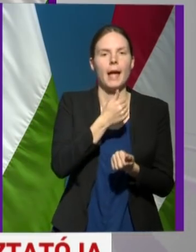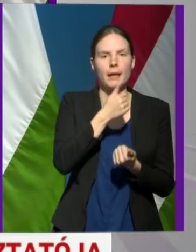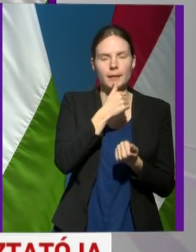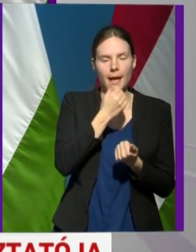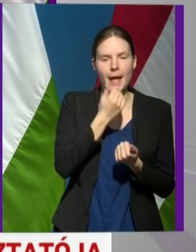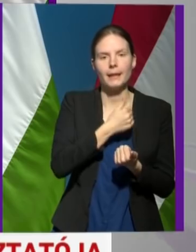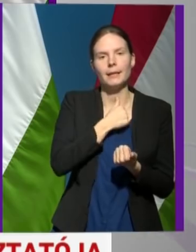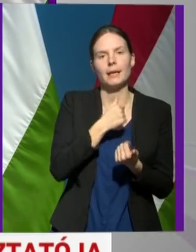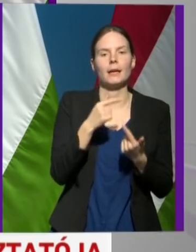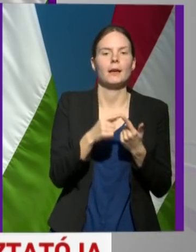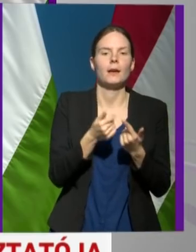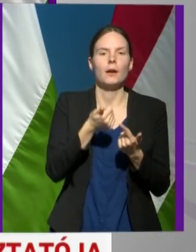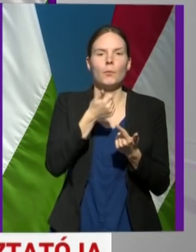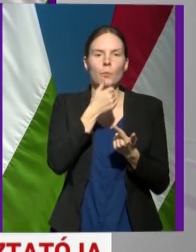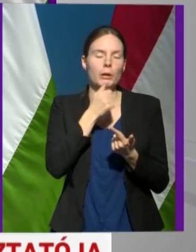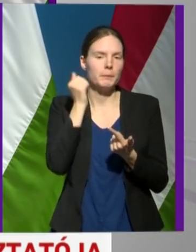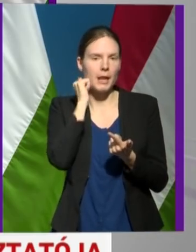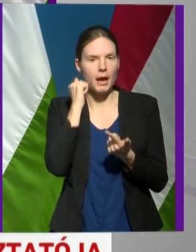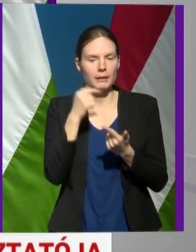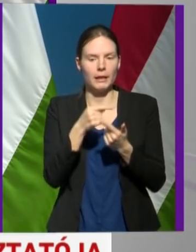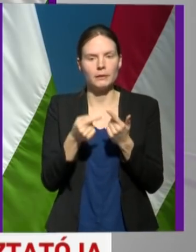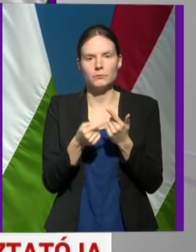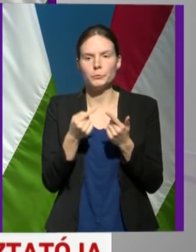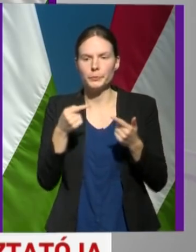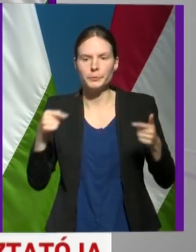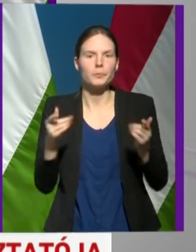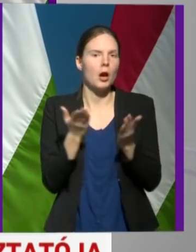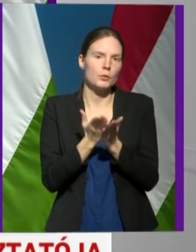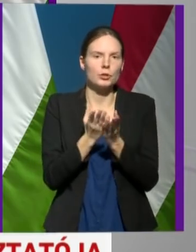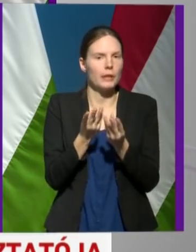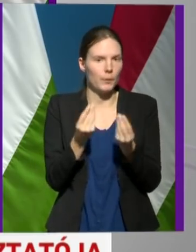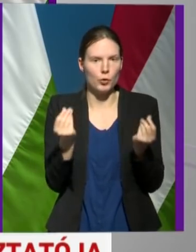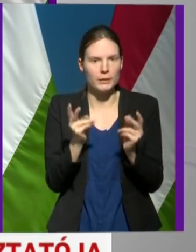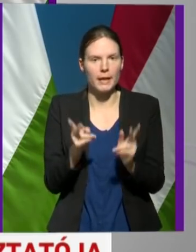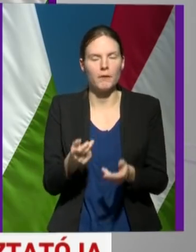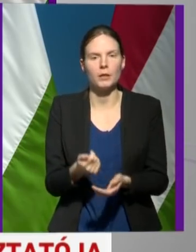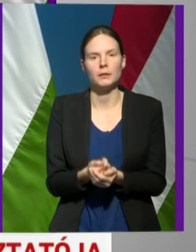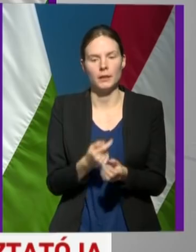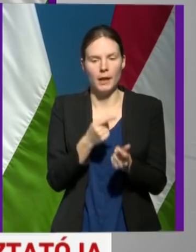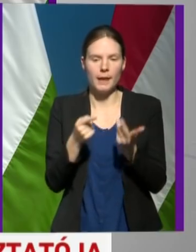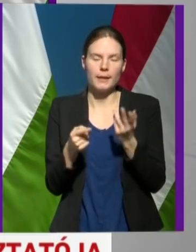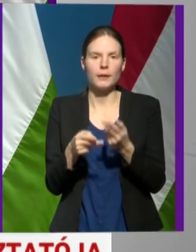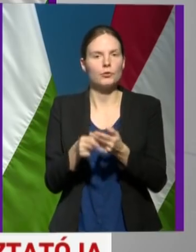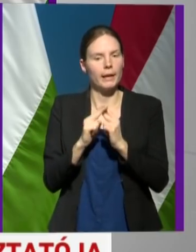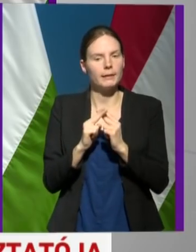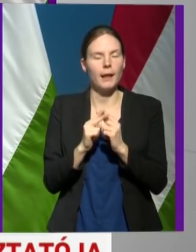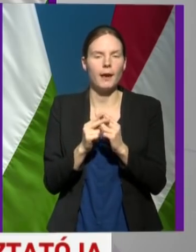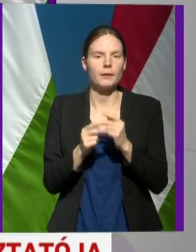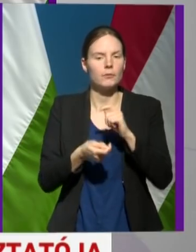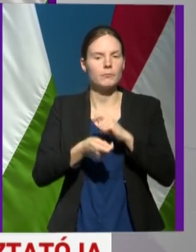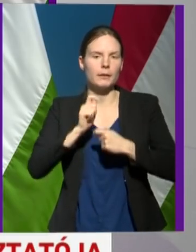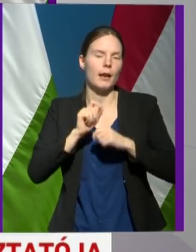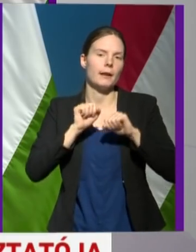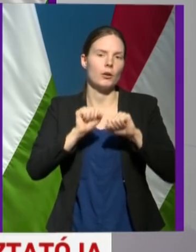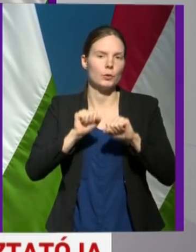azonosítási módszerekkel tudjuk beazonosítani azt a típust, ami most Európában a járványt